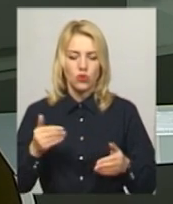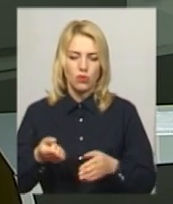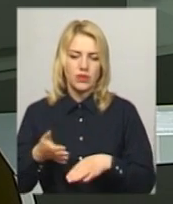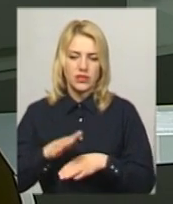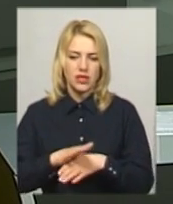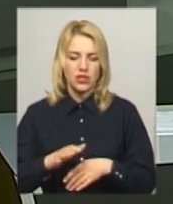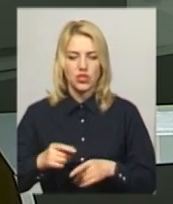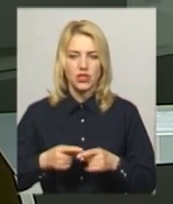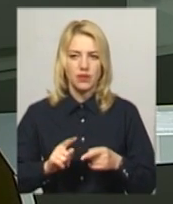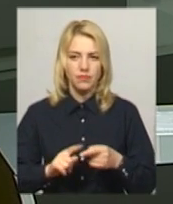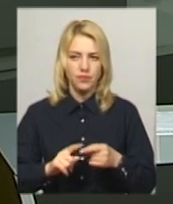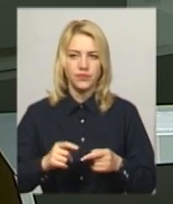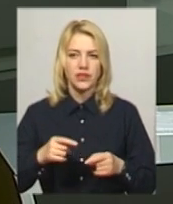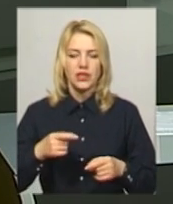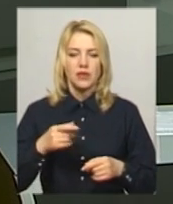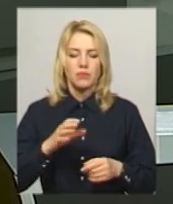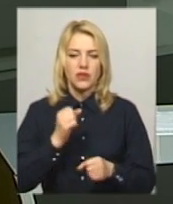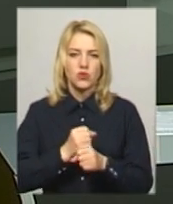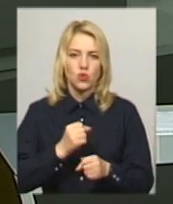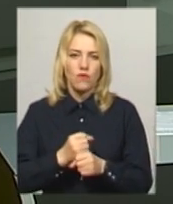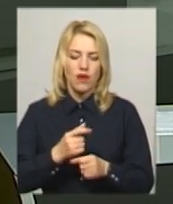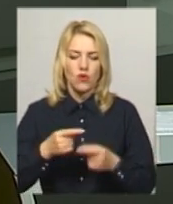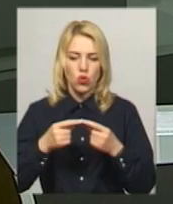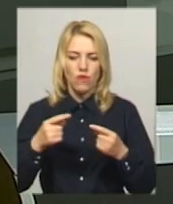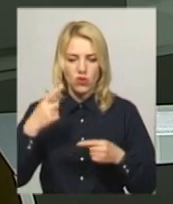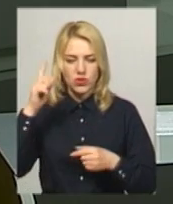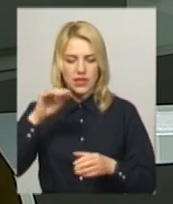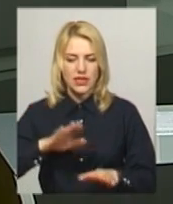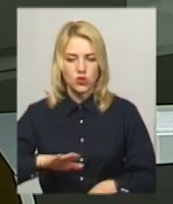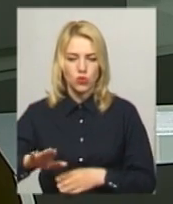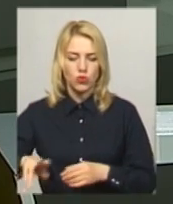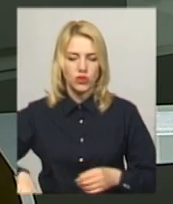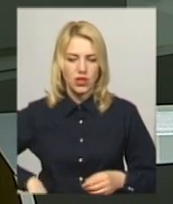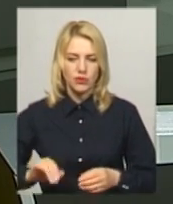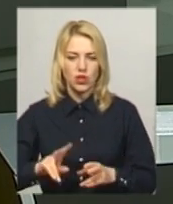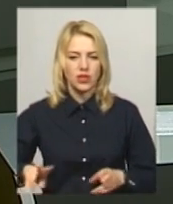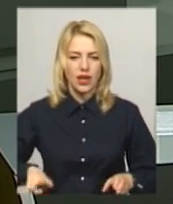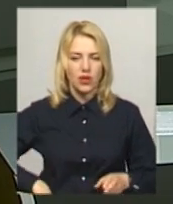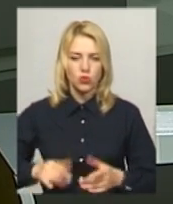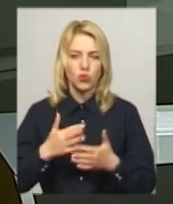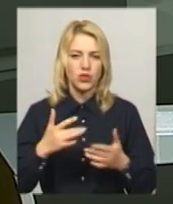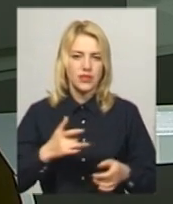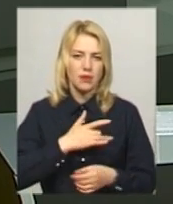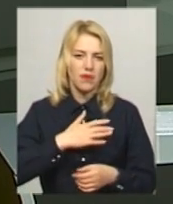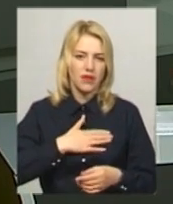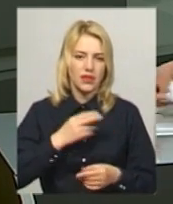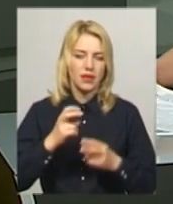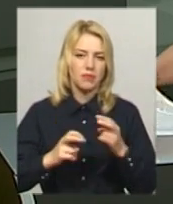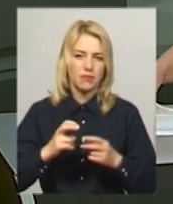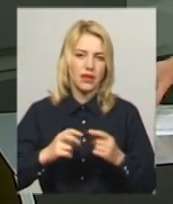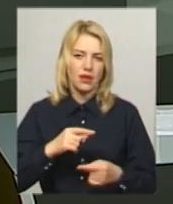з 1994-го року працював товарознавцем, заступником, директора та директором у різних приватних підприємствах.